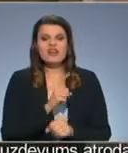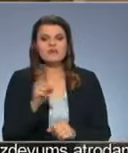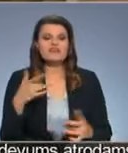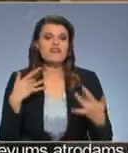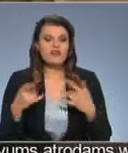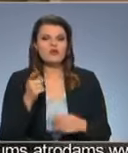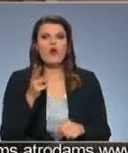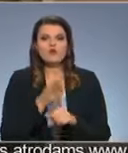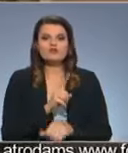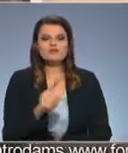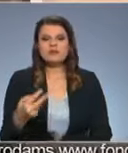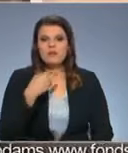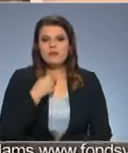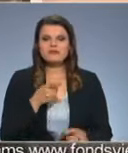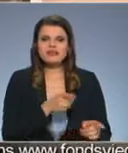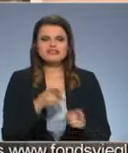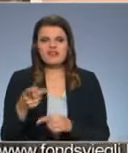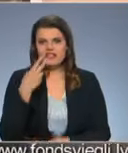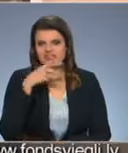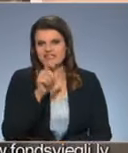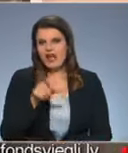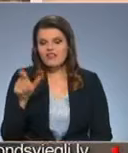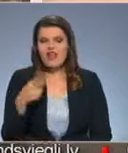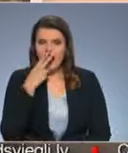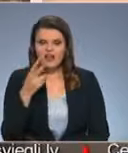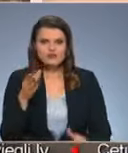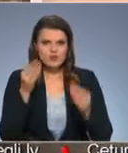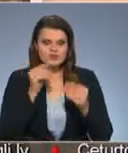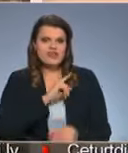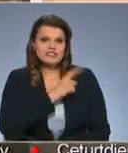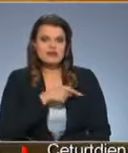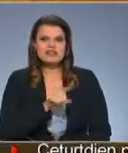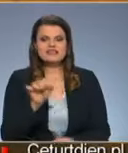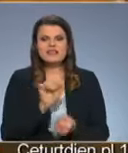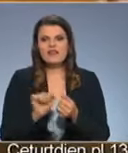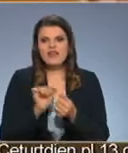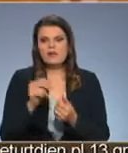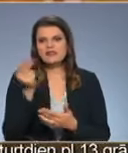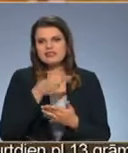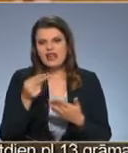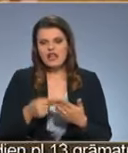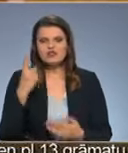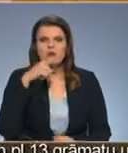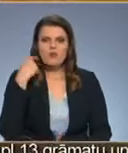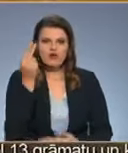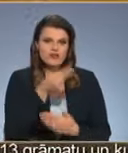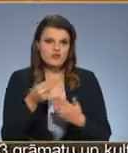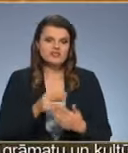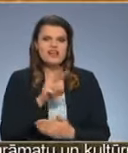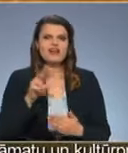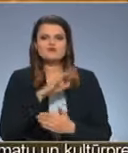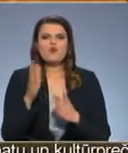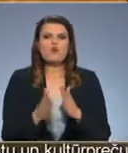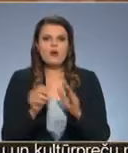FOTOGRAFU JĀNI DEINATU Tās ir Ainavs, klusās dabas elementu un portreti, kas kopā veido